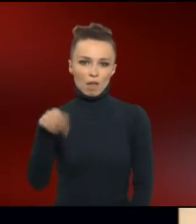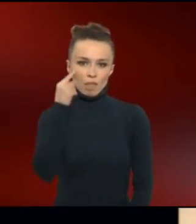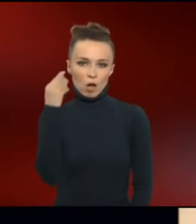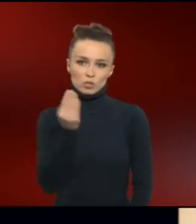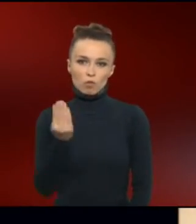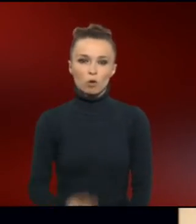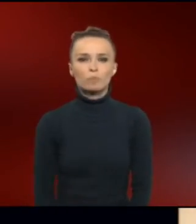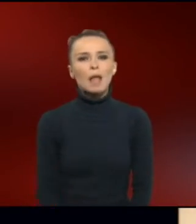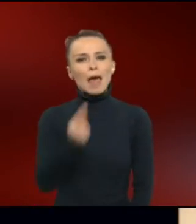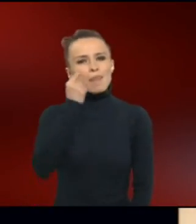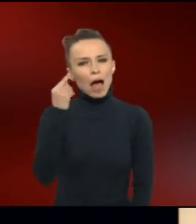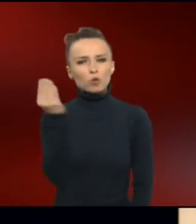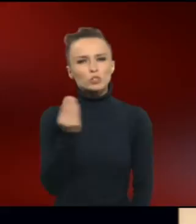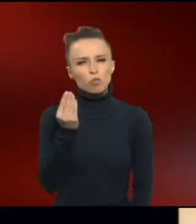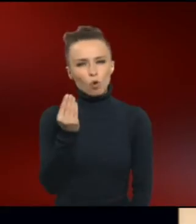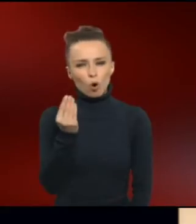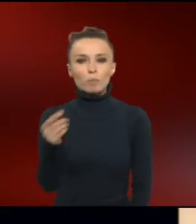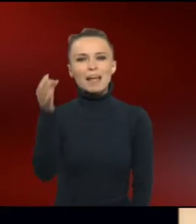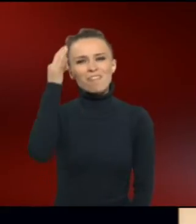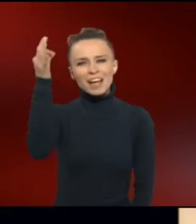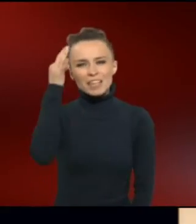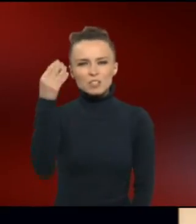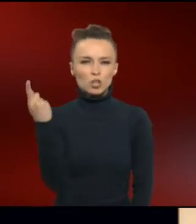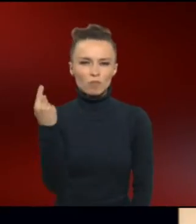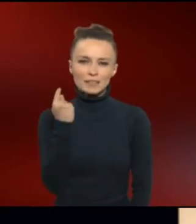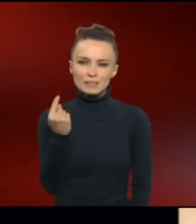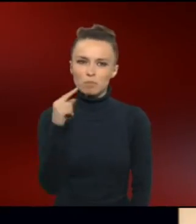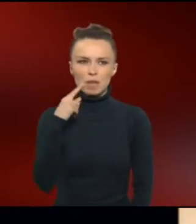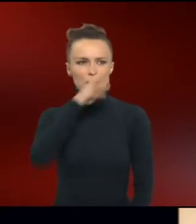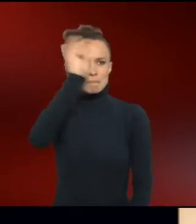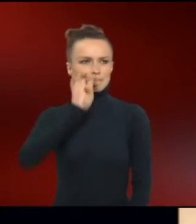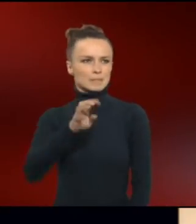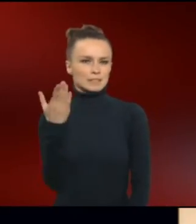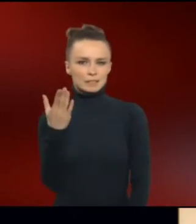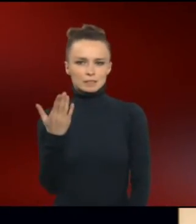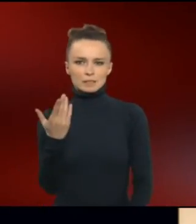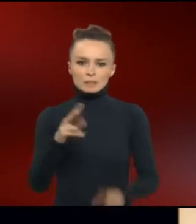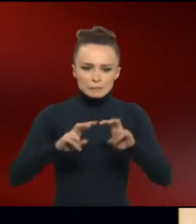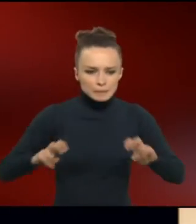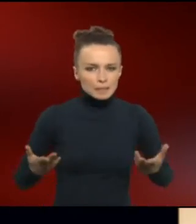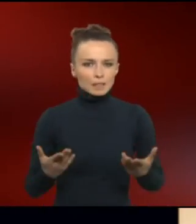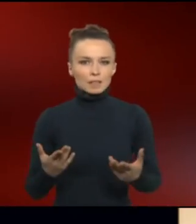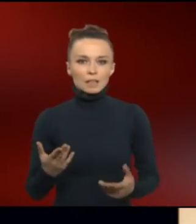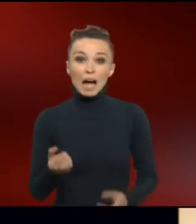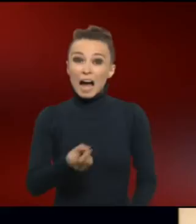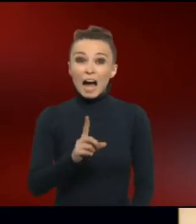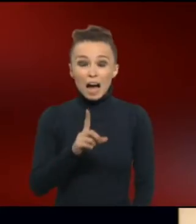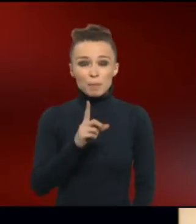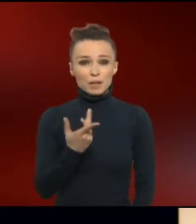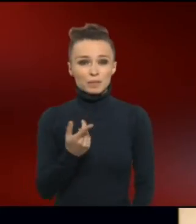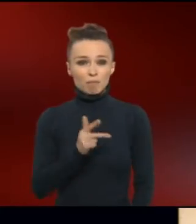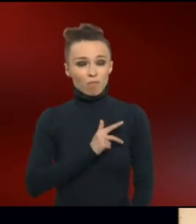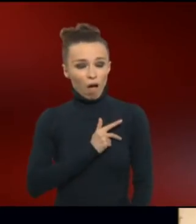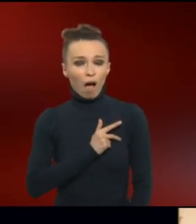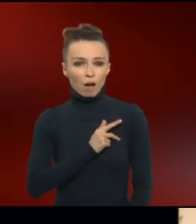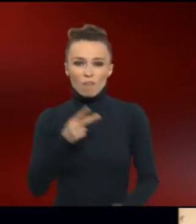Das Down-Syndrom gibt den Wissenschaftlern also nach wie vor Rätsel auf. Tatsächlich ist es in der Wissenschaft